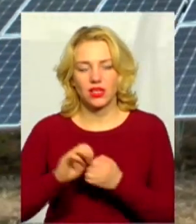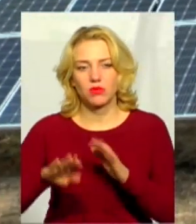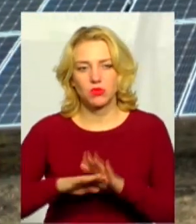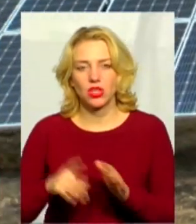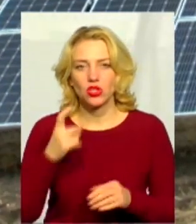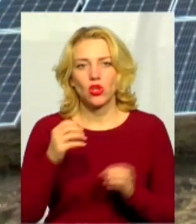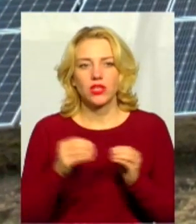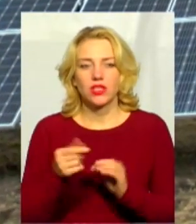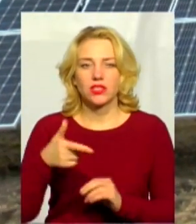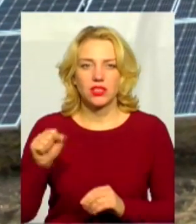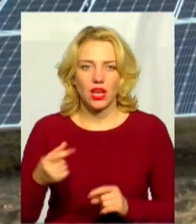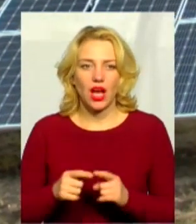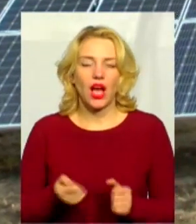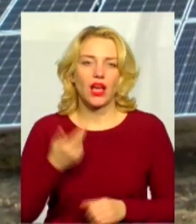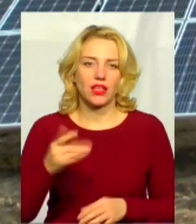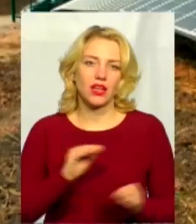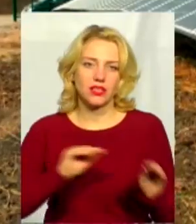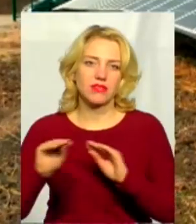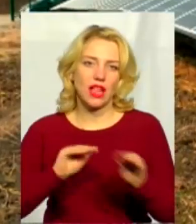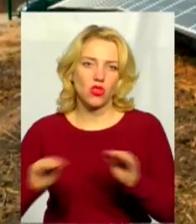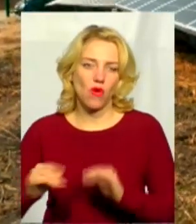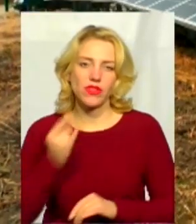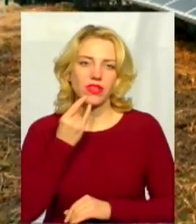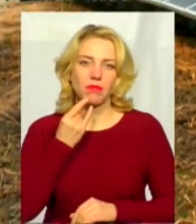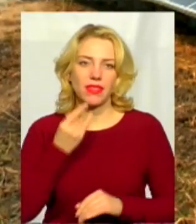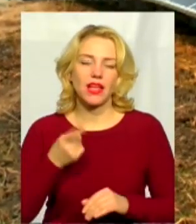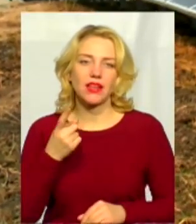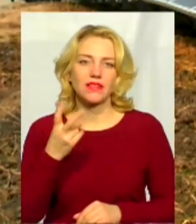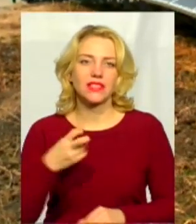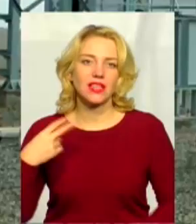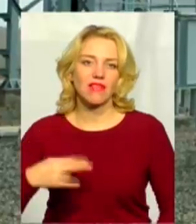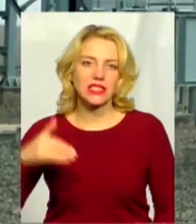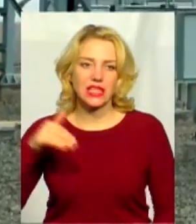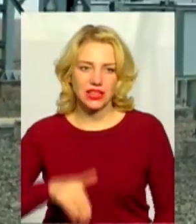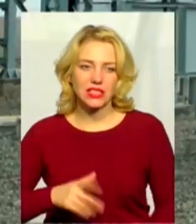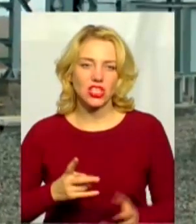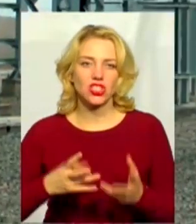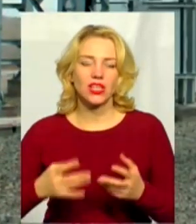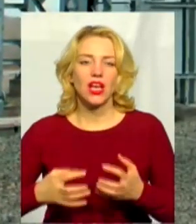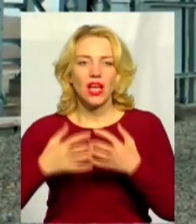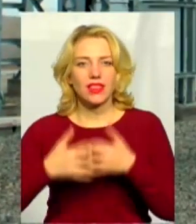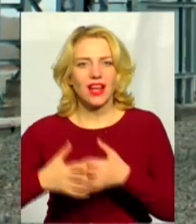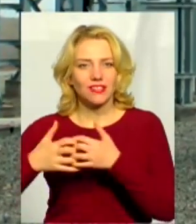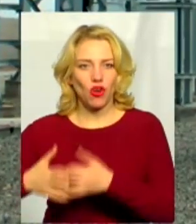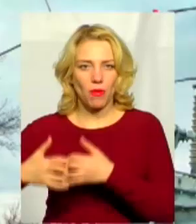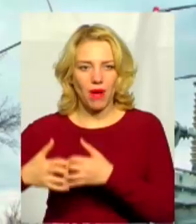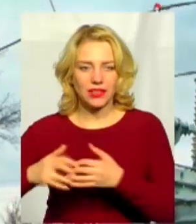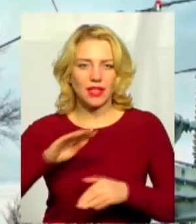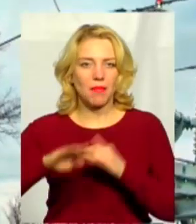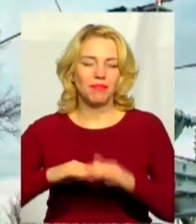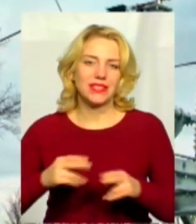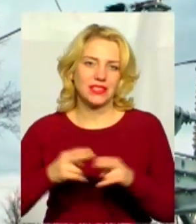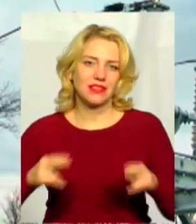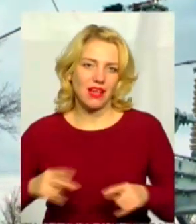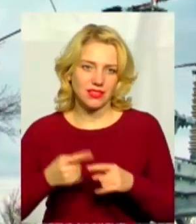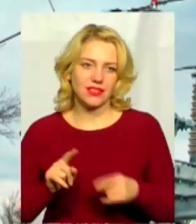гектарів, а кількість встановлених тут сонячних панелей – 220 тисяч. Та трансформаторні підстанції. Підрядник – українська будівельна